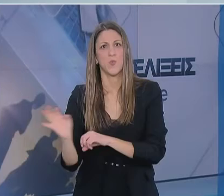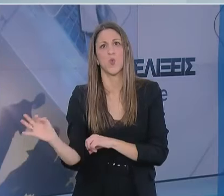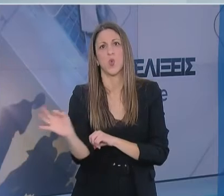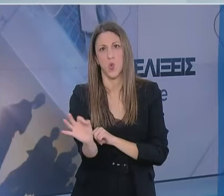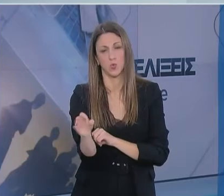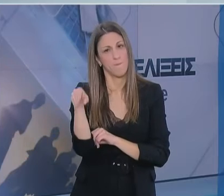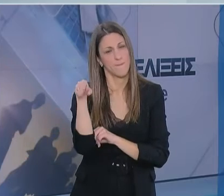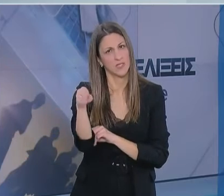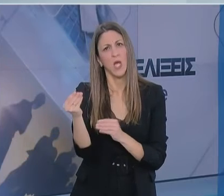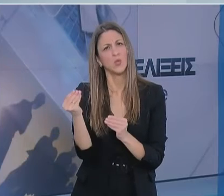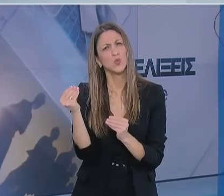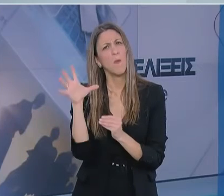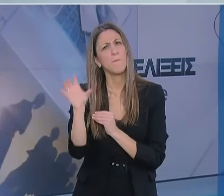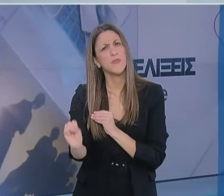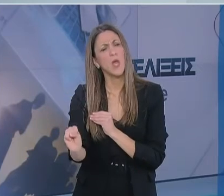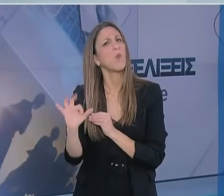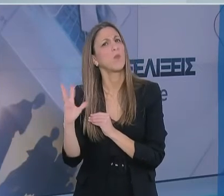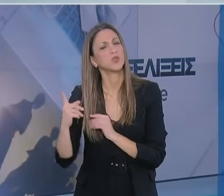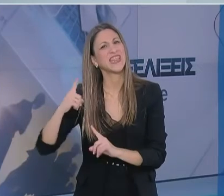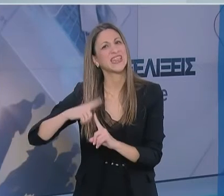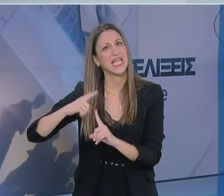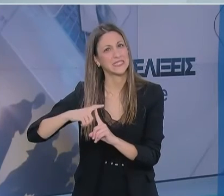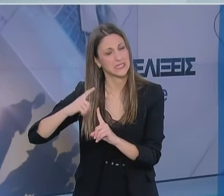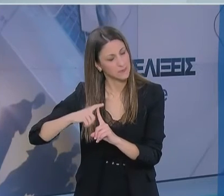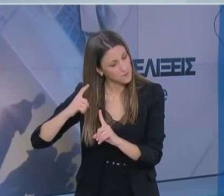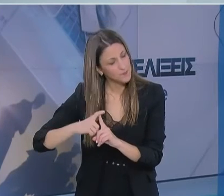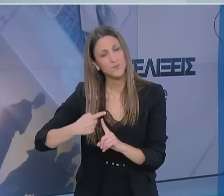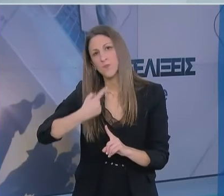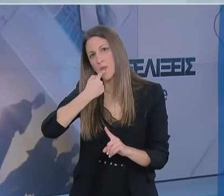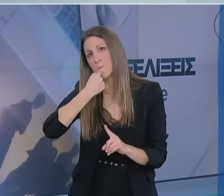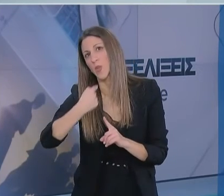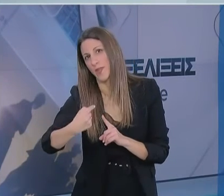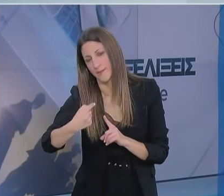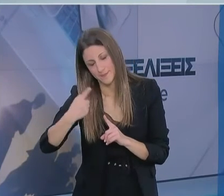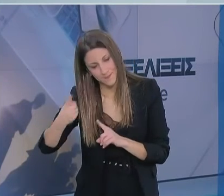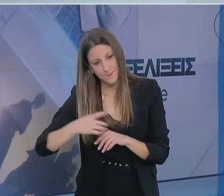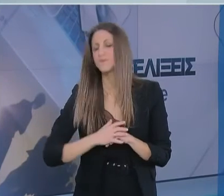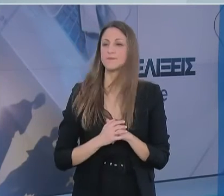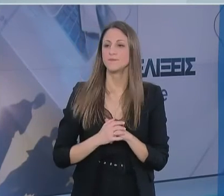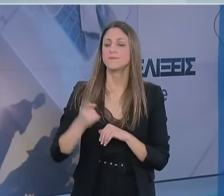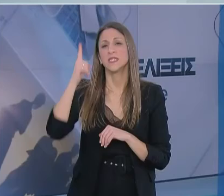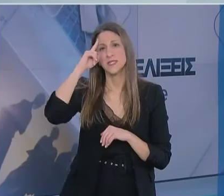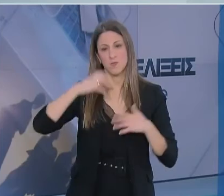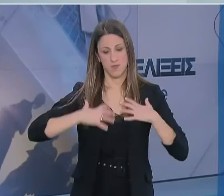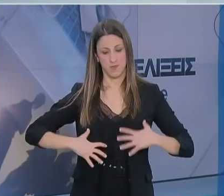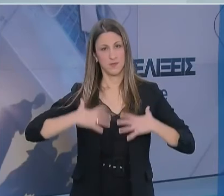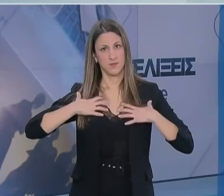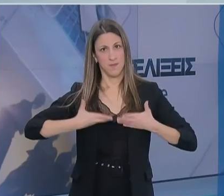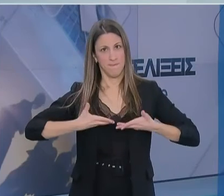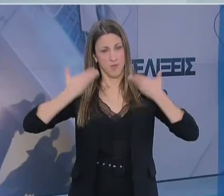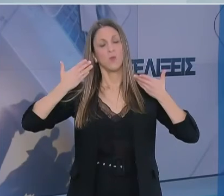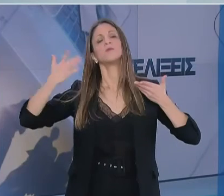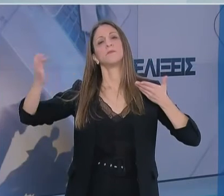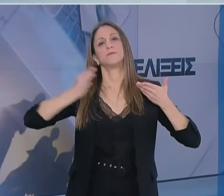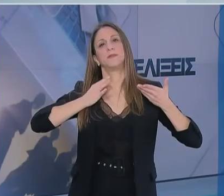αντισώματα με μοριακό τρόπο την παρουσία του ήου στο ανώτερο αναπνευστικό σύστημα και ξέρουμε λοιπόν ότι έχουν μολυνθεί από τον